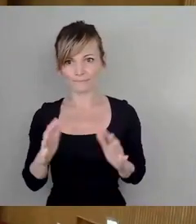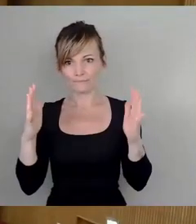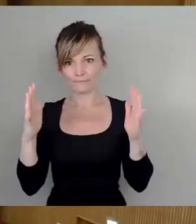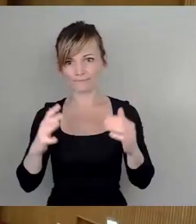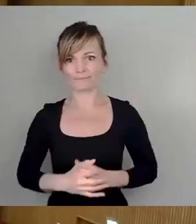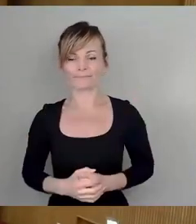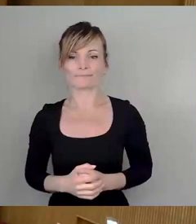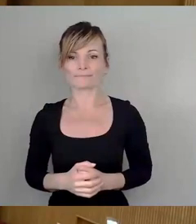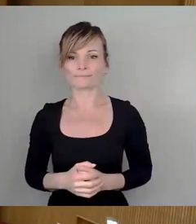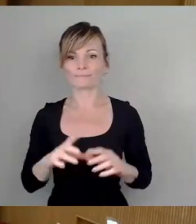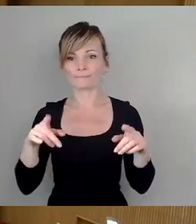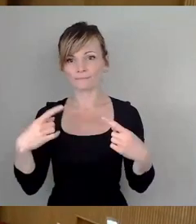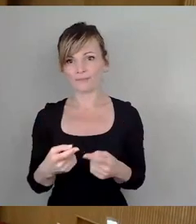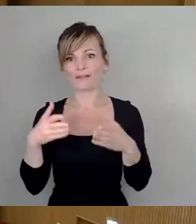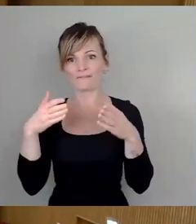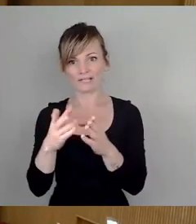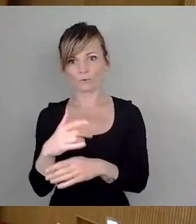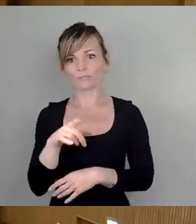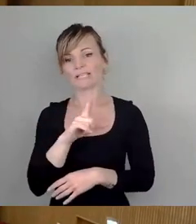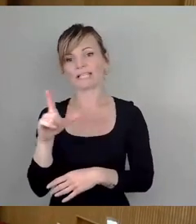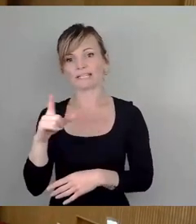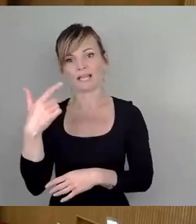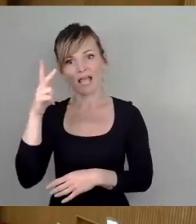Als nächstes Fraktion Die Linke, Herr Wirtz.